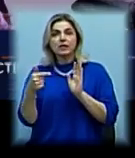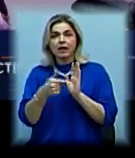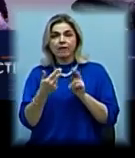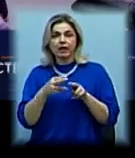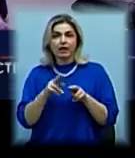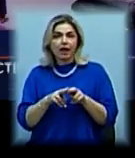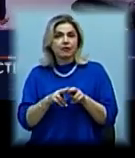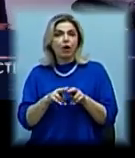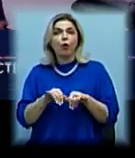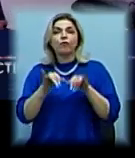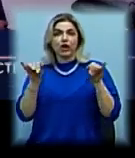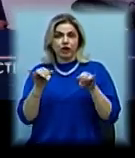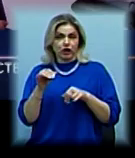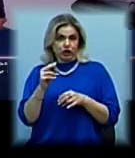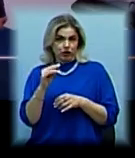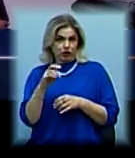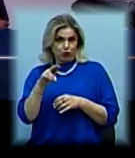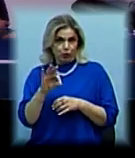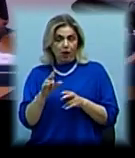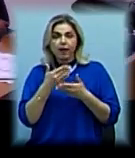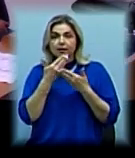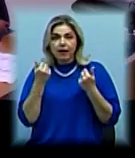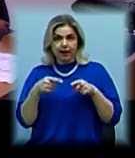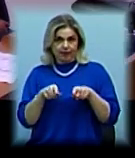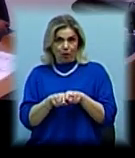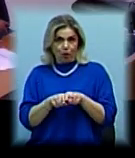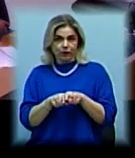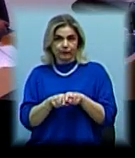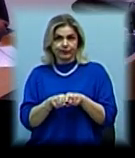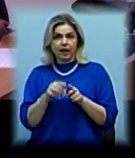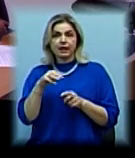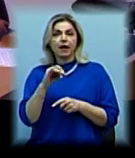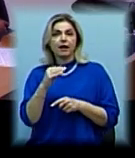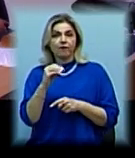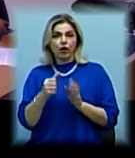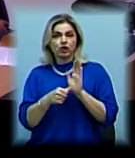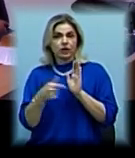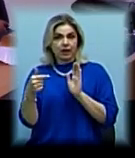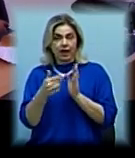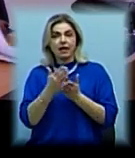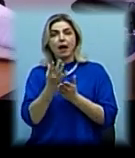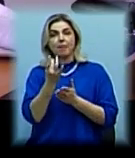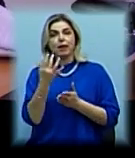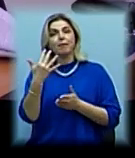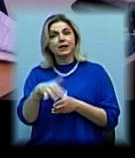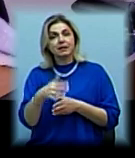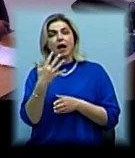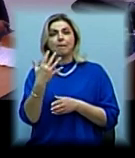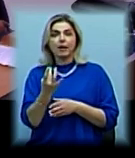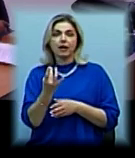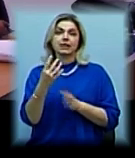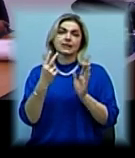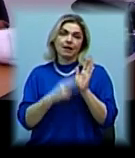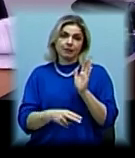число. Немає такого тарифу 6 гривень. Є 5,50, 5,70.